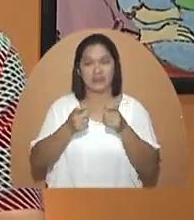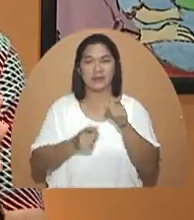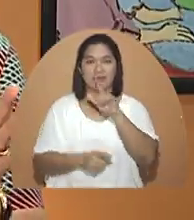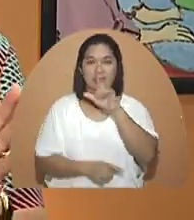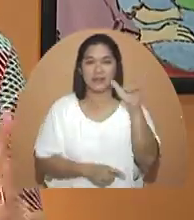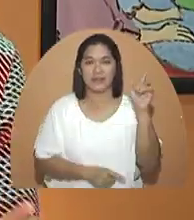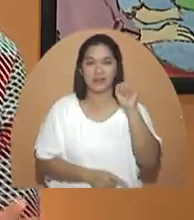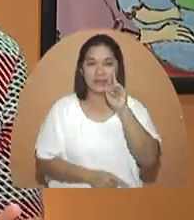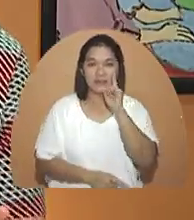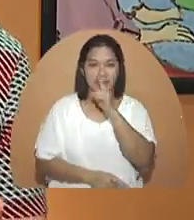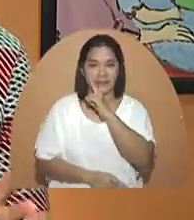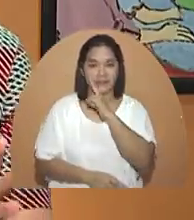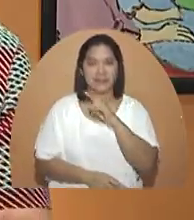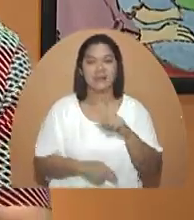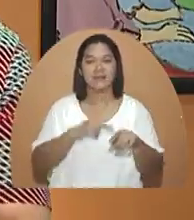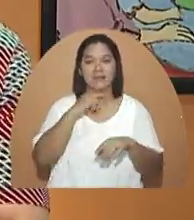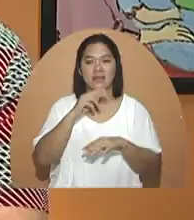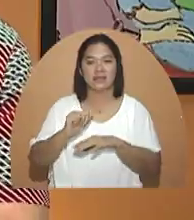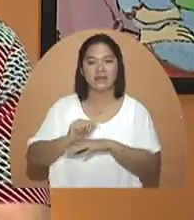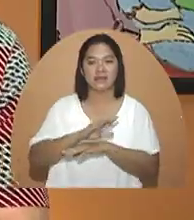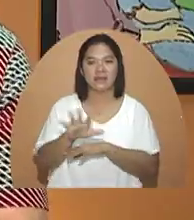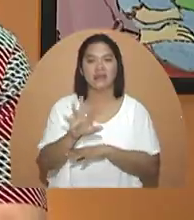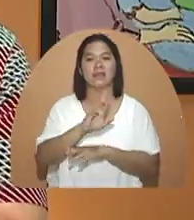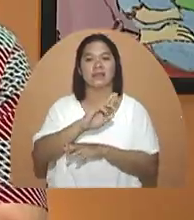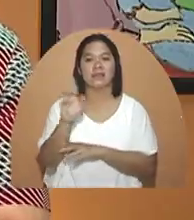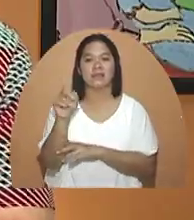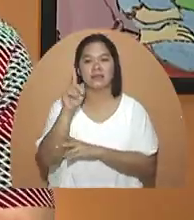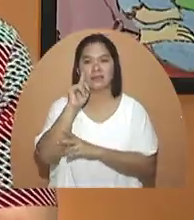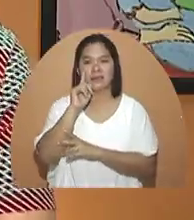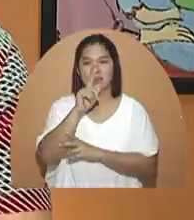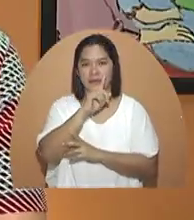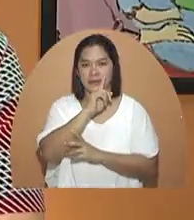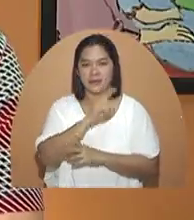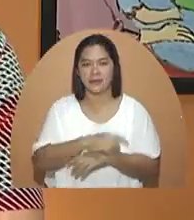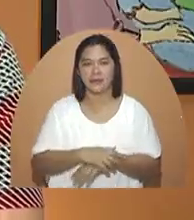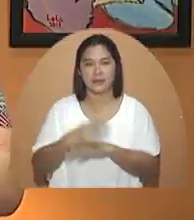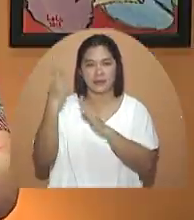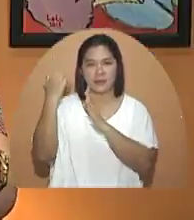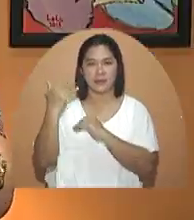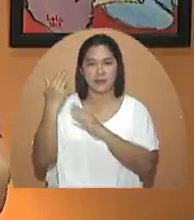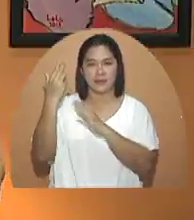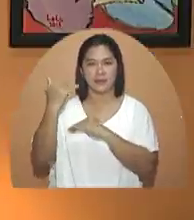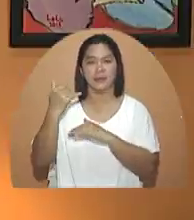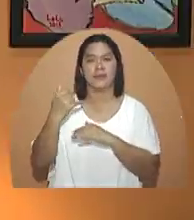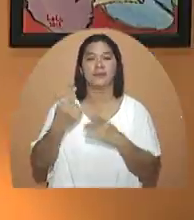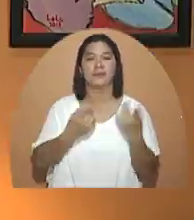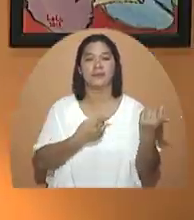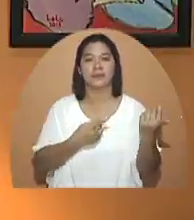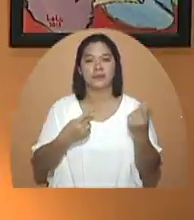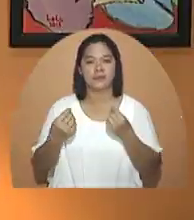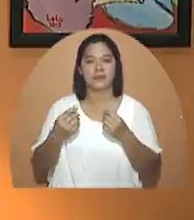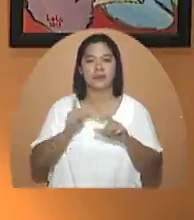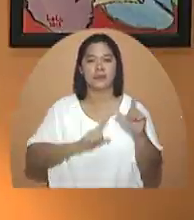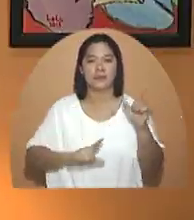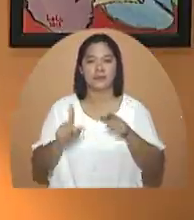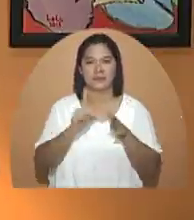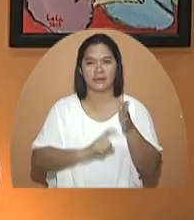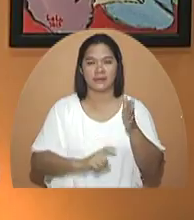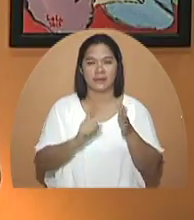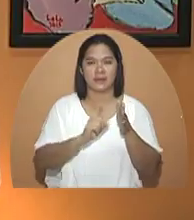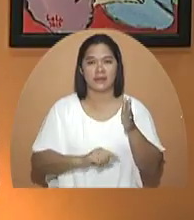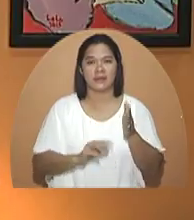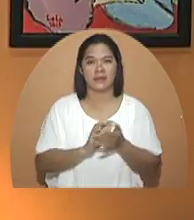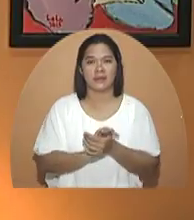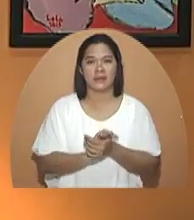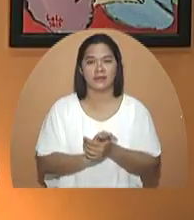ang kanyang kaliwang mata at hindi mahawa ang kanyang kanang mata nawa ay may sagawa na kaagad ang mga laboratory